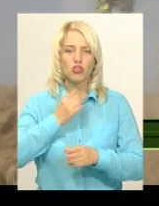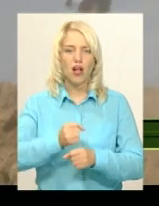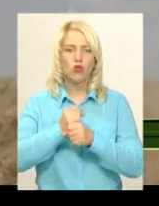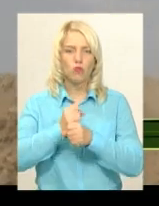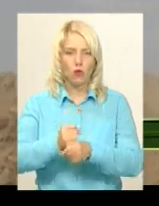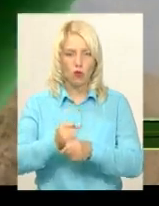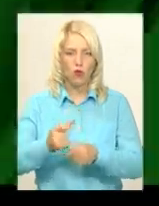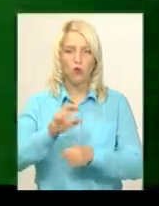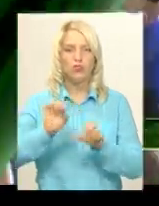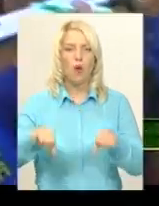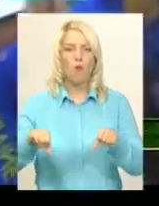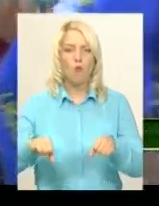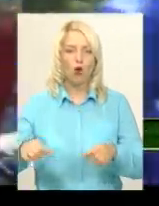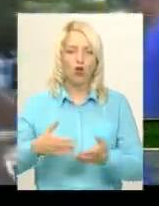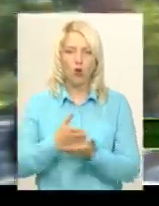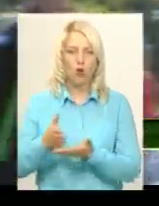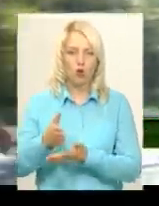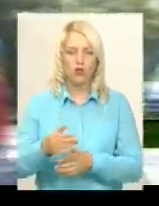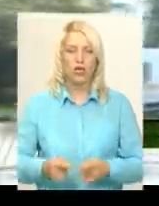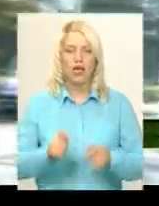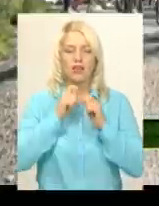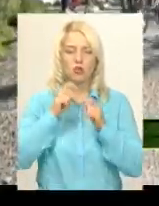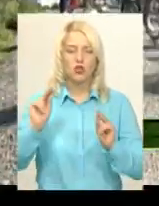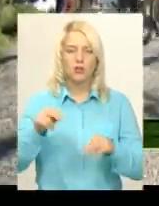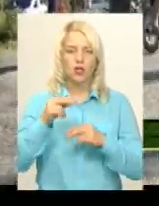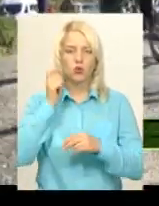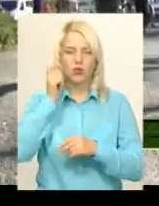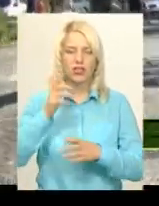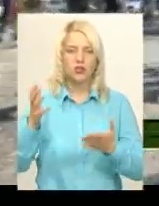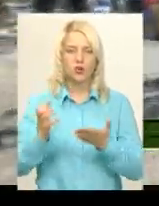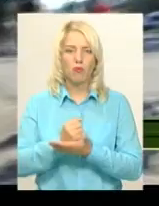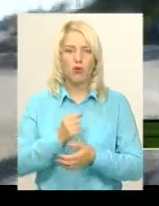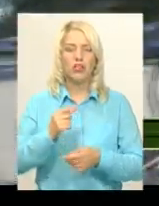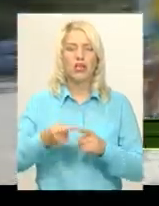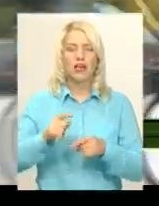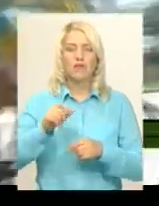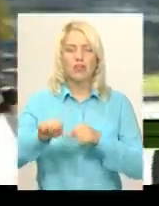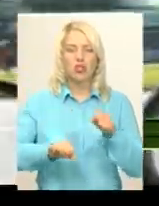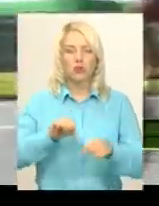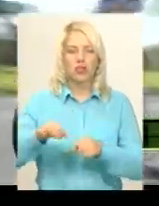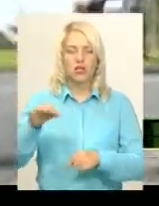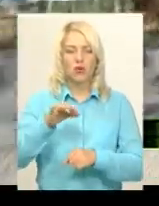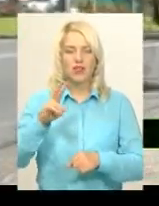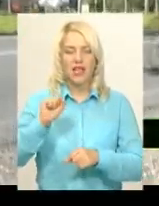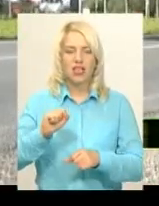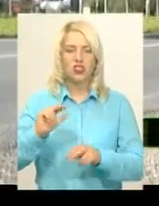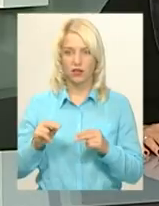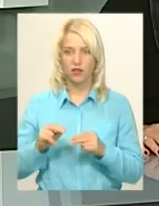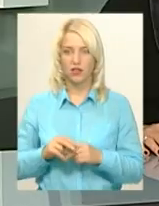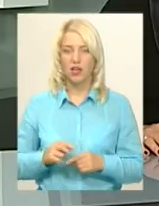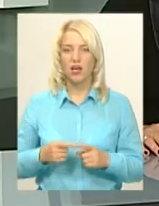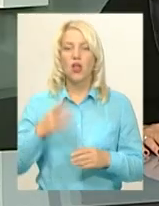чемпіонаті з мотокросу. Нагороди Чемпіонату України здобули велосипедистки області на Чемпіонаті України з велоспорту на шосе.